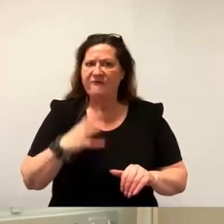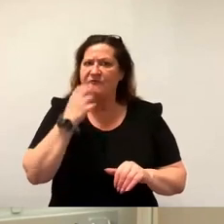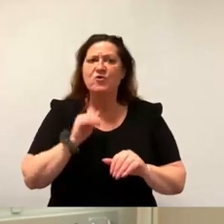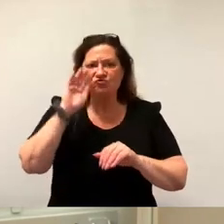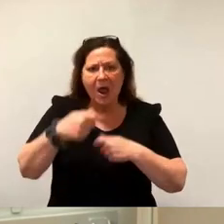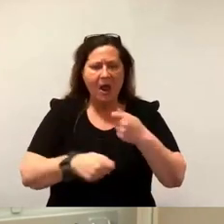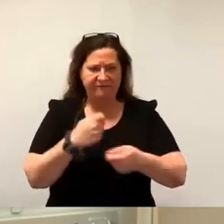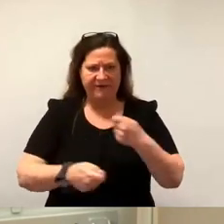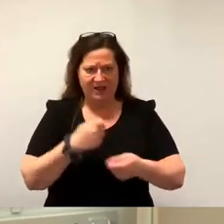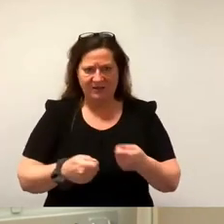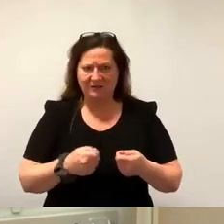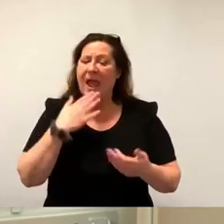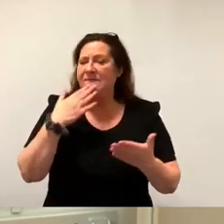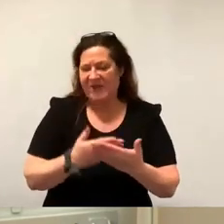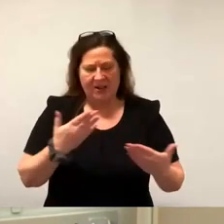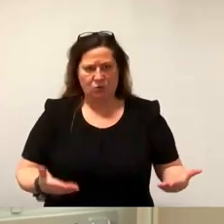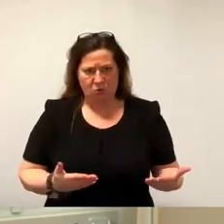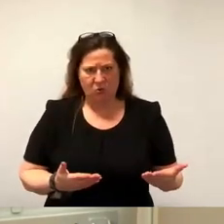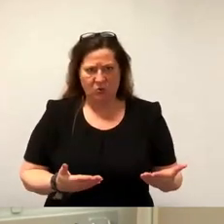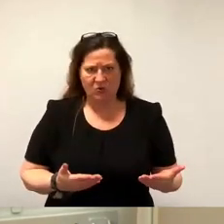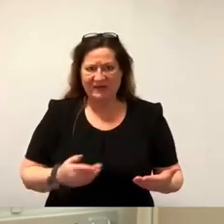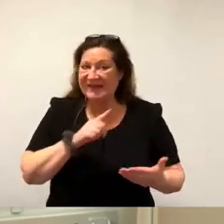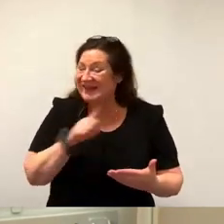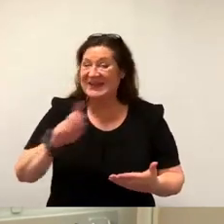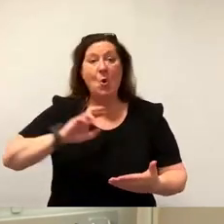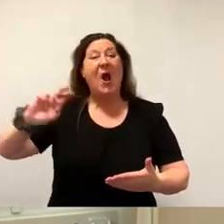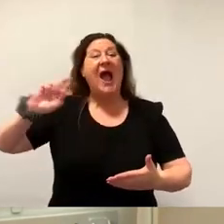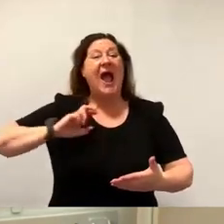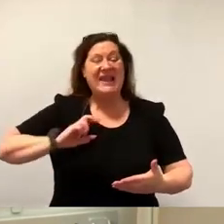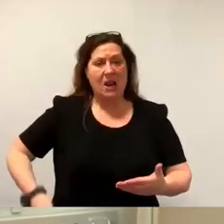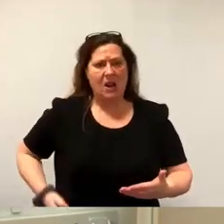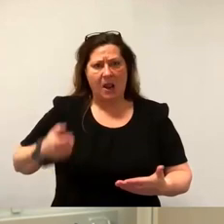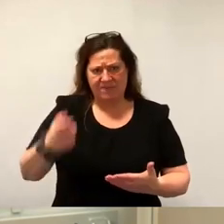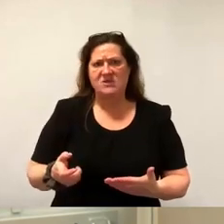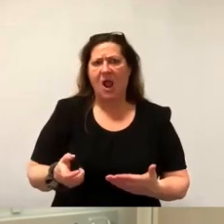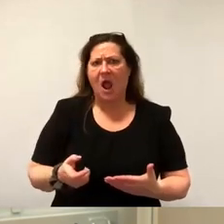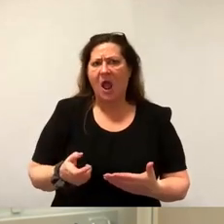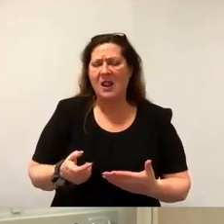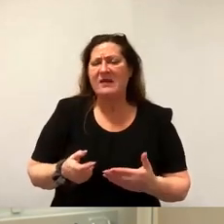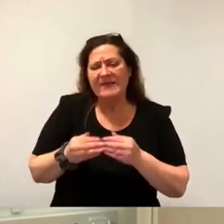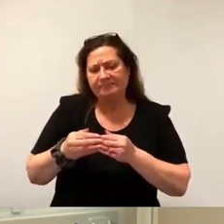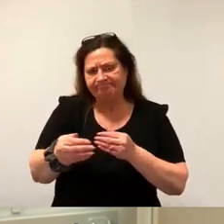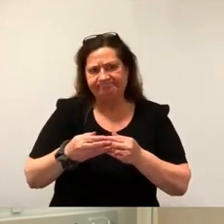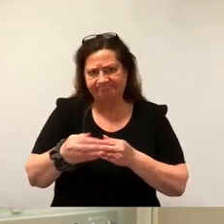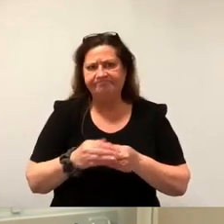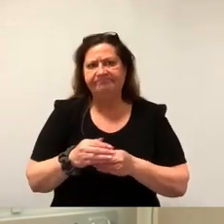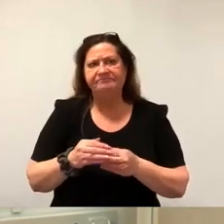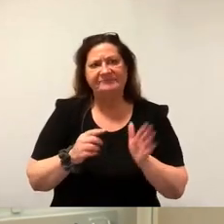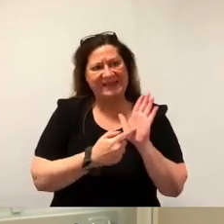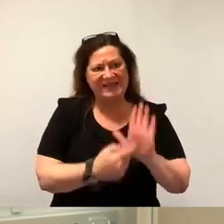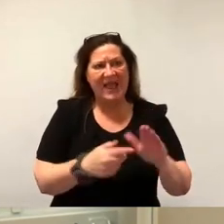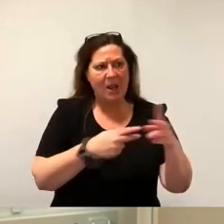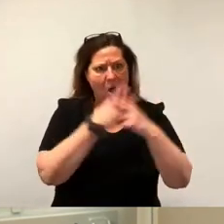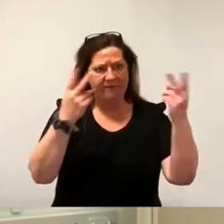empfehle, dort nachzuverhandeln. Nämlich so, dass der Eigenkapitalaufbau in der mittelfristigen Finanzplanung abgebildet ist und was dann darüber hinaus in der